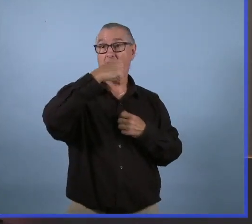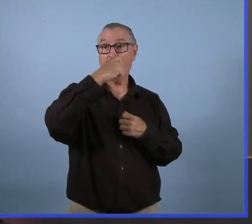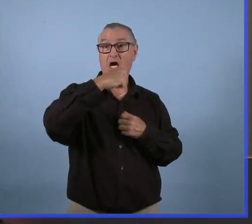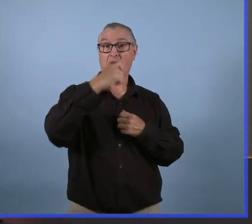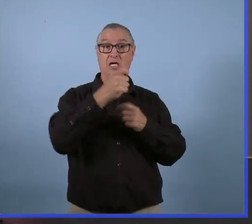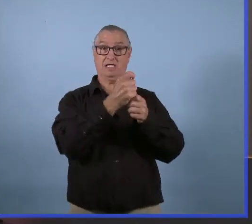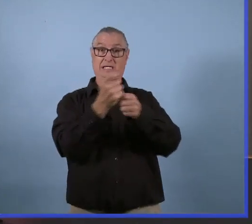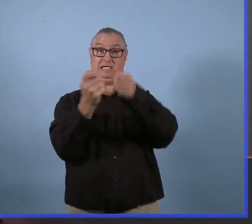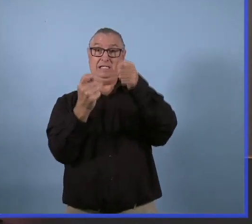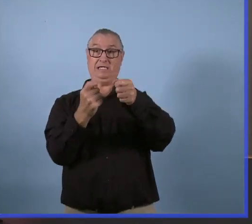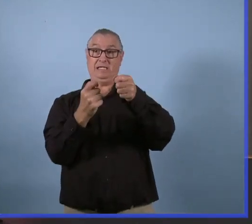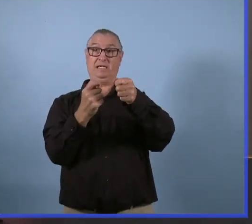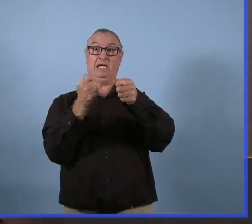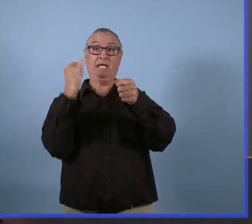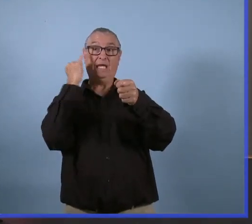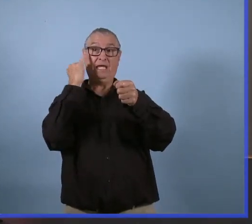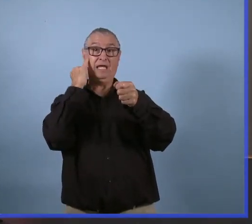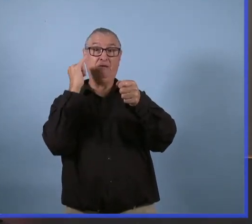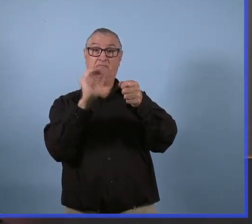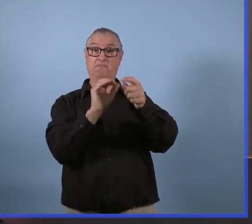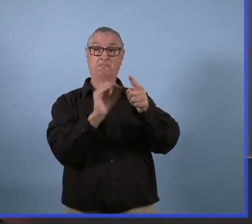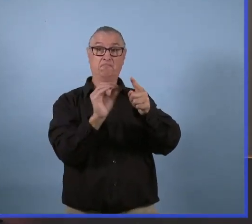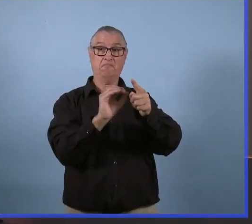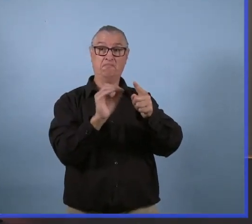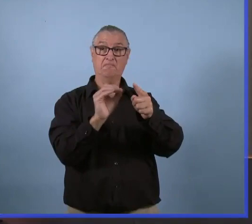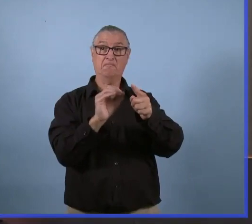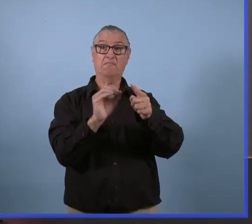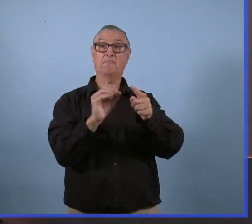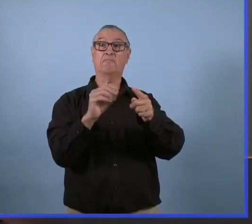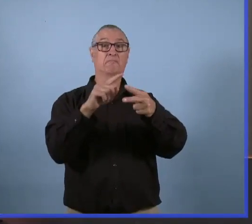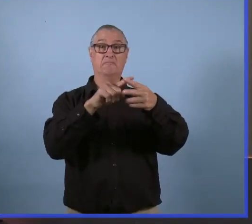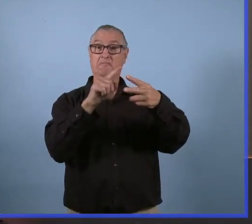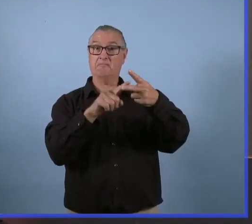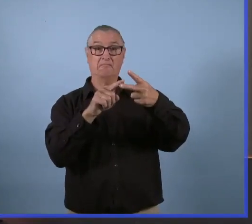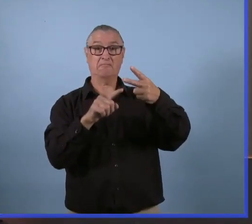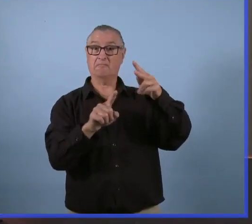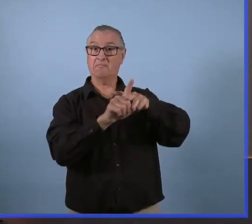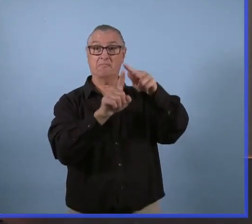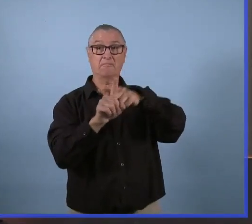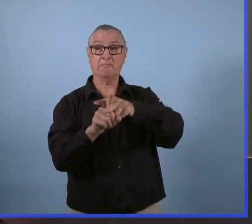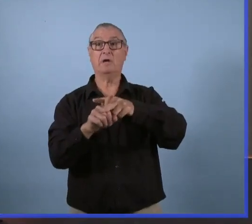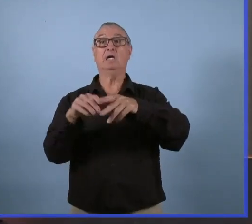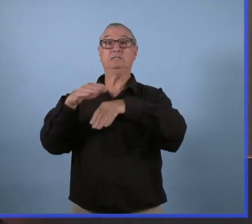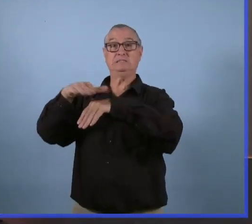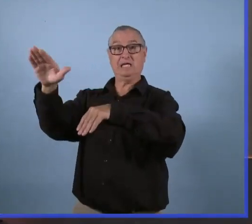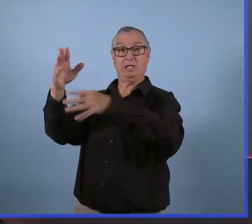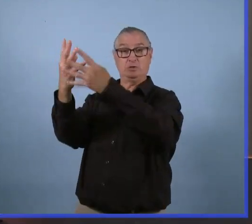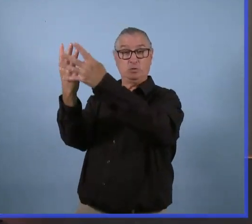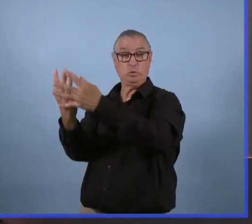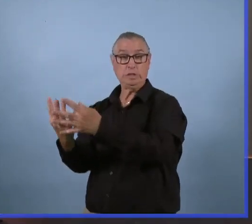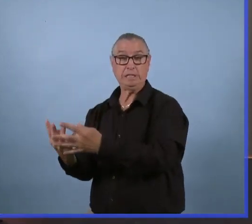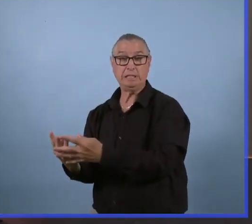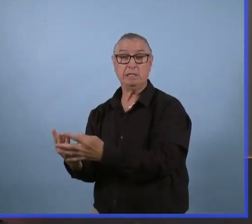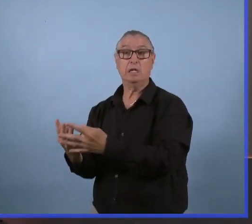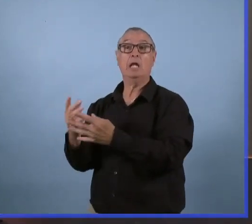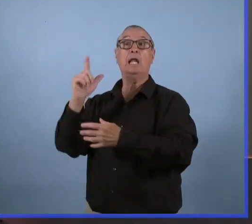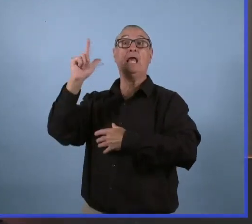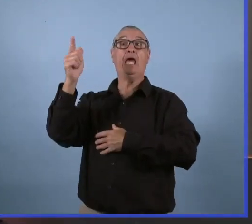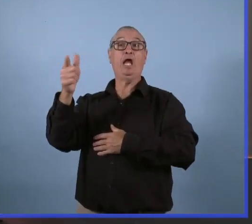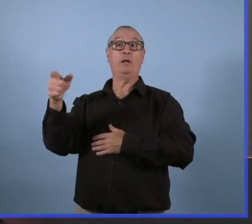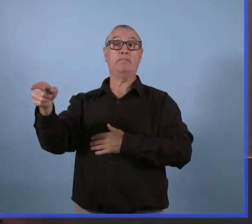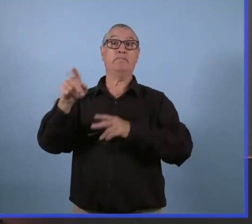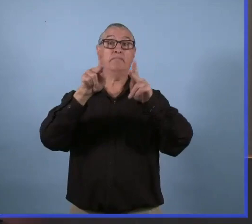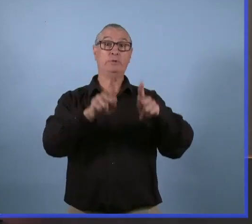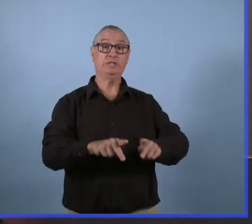il y a une analyse. Si l'analyse est négative pour les variants inquiétants, il n'y a pas de